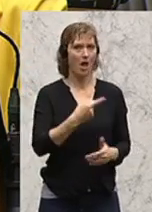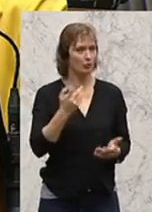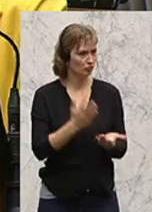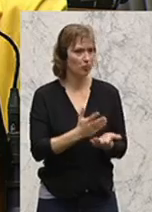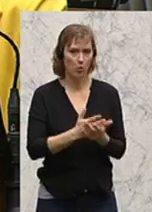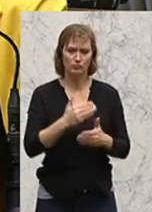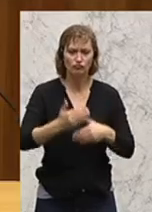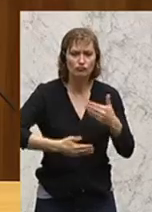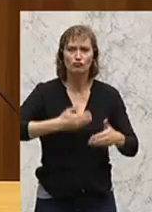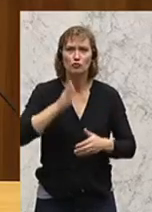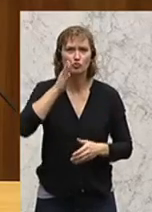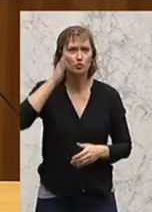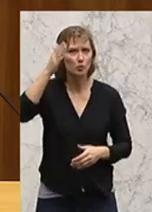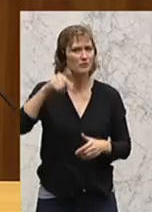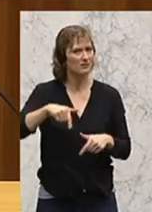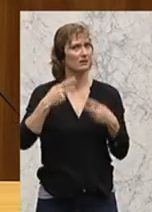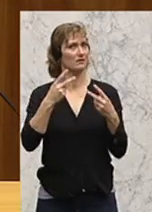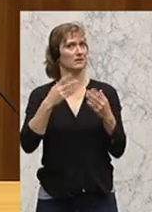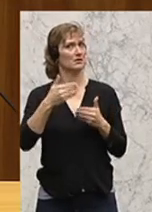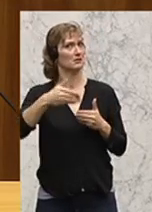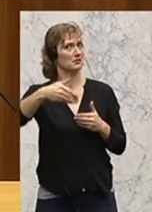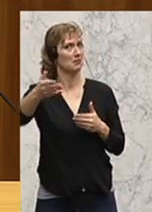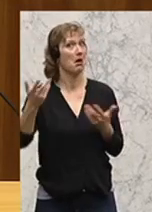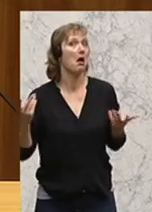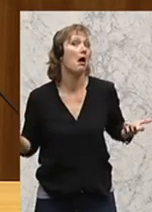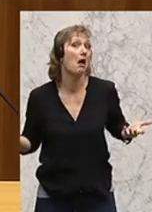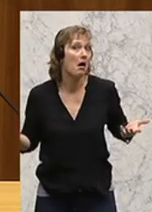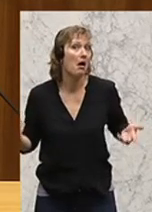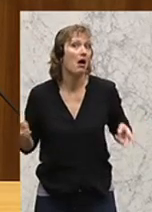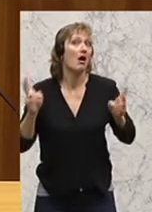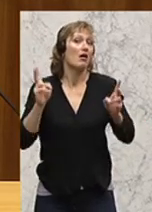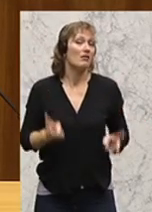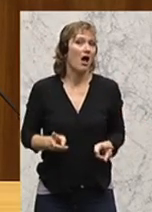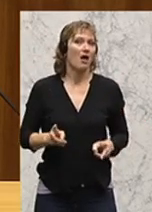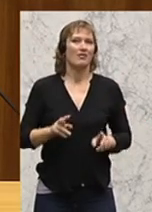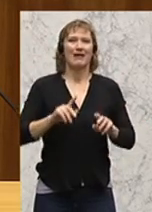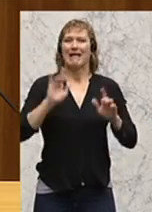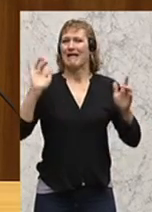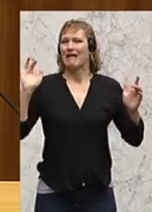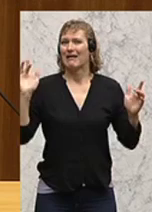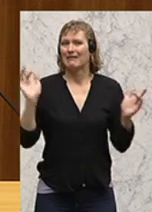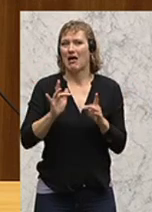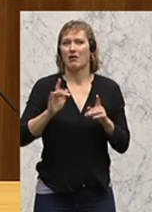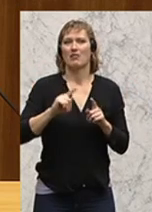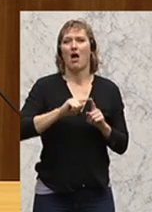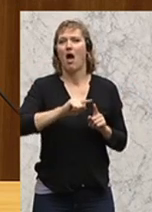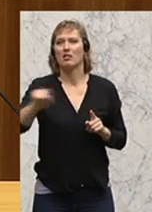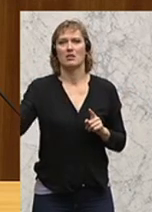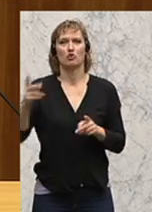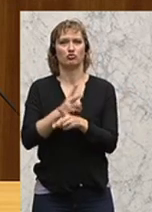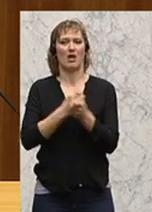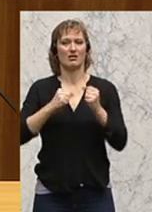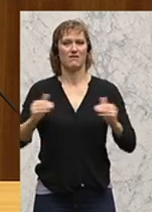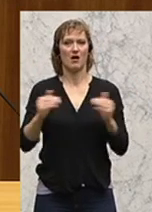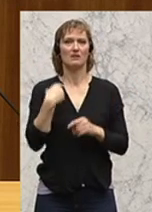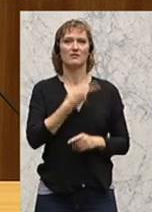wenn wir diese auch in der Zukunft in den Vordergrund rücken, dann werden wir uns also auch gegen alle anderen Staatsgewalten ganz einfach